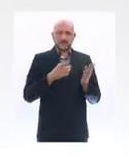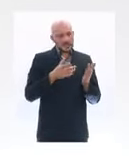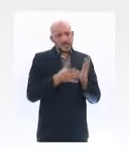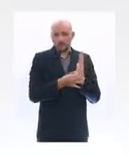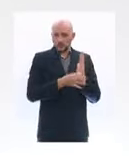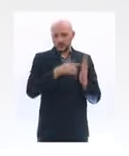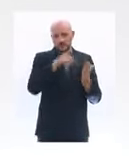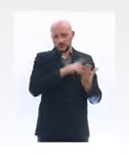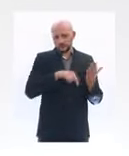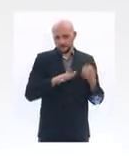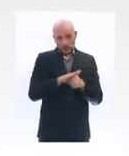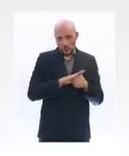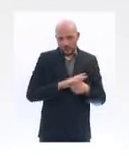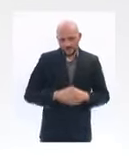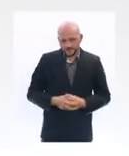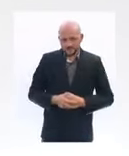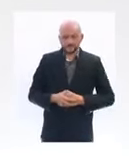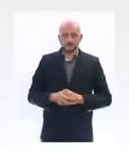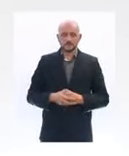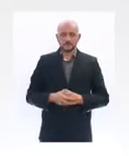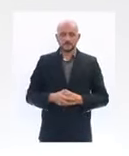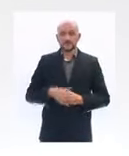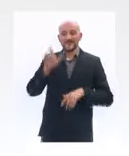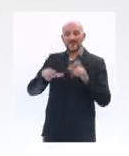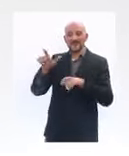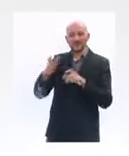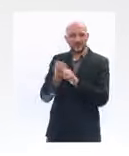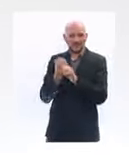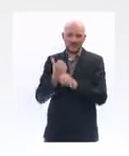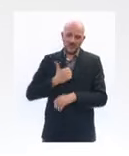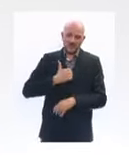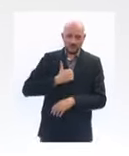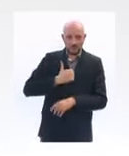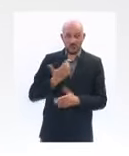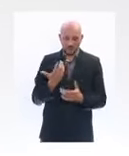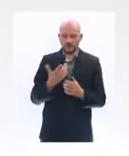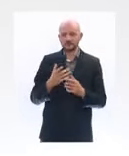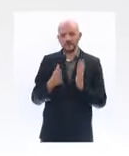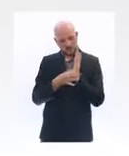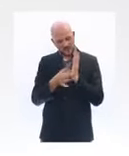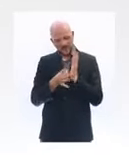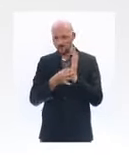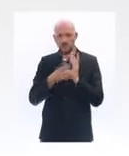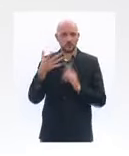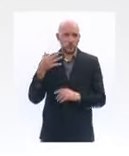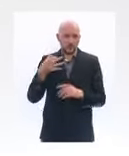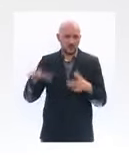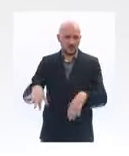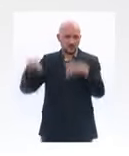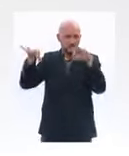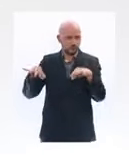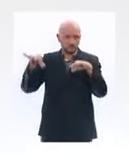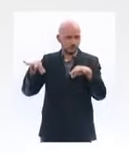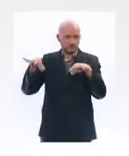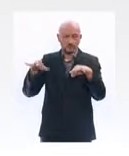sociales. S'agissant des travailleurs indépendants, les prélèvements seront automatiquement suspendus et ils n'auront aucune